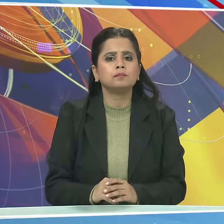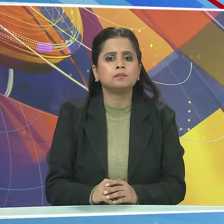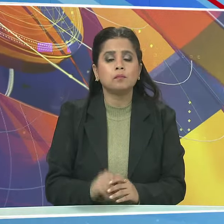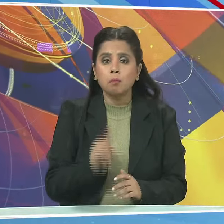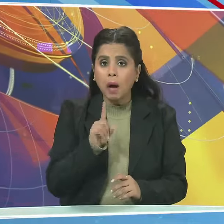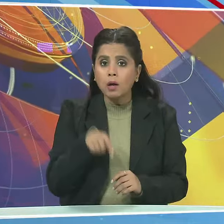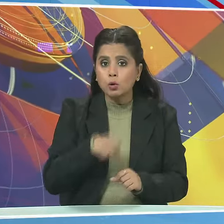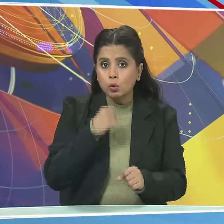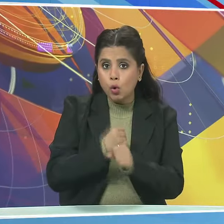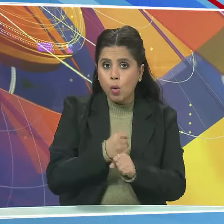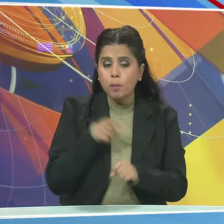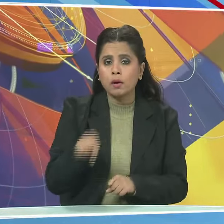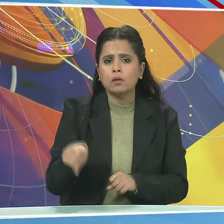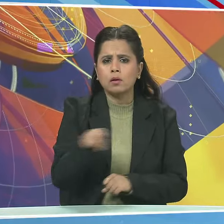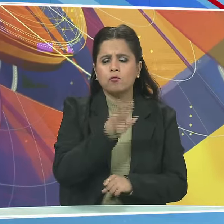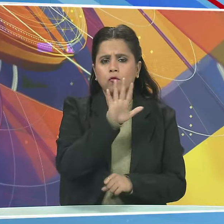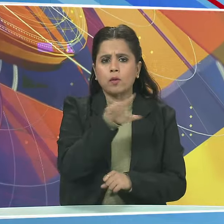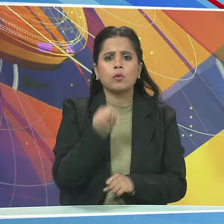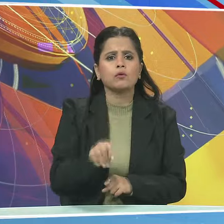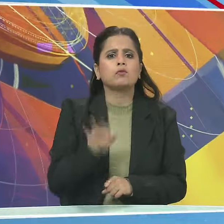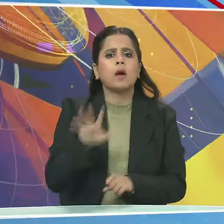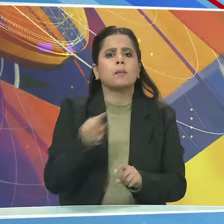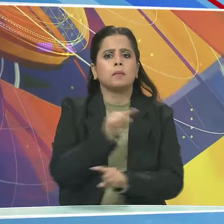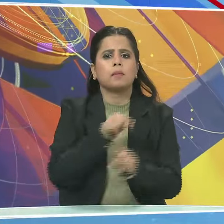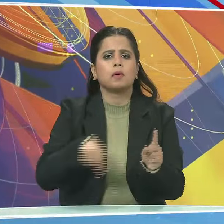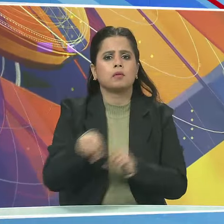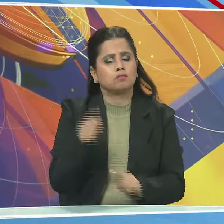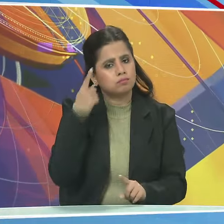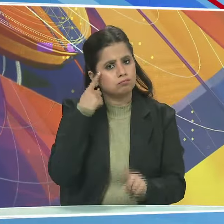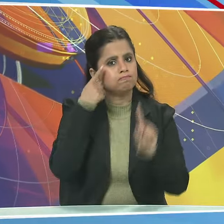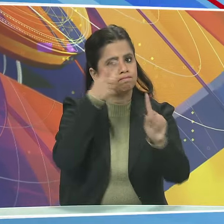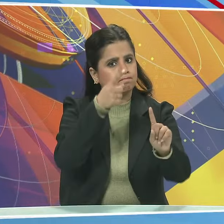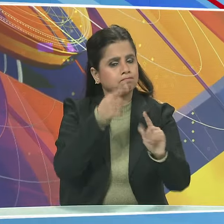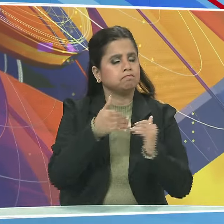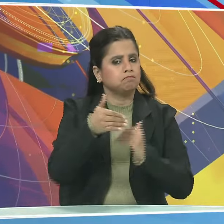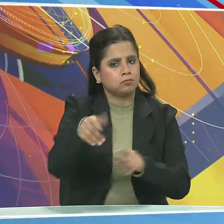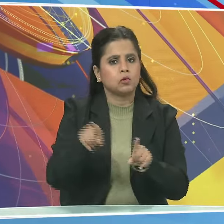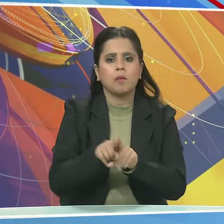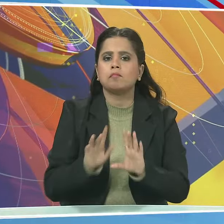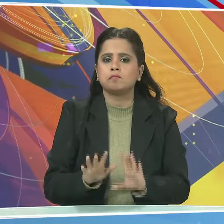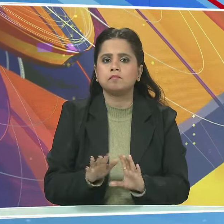हलांकि सरकार ने 5.5 प्रतिशत का लक्ष रखा था